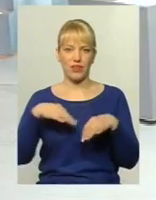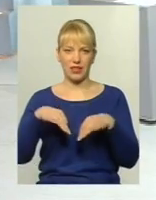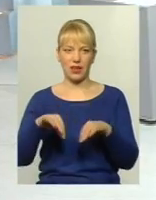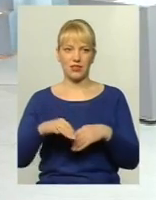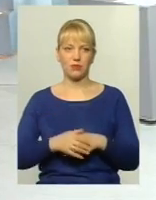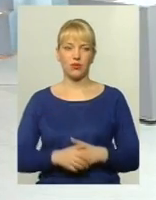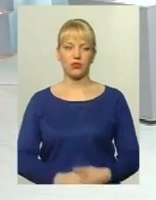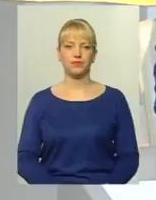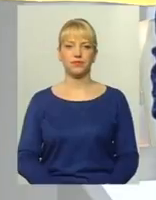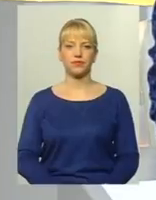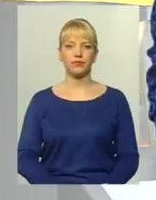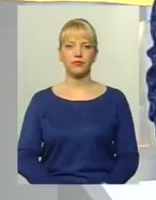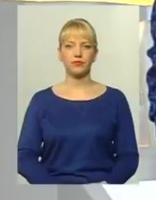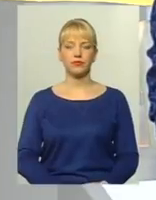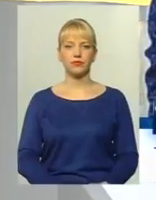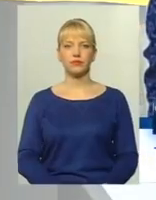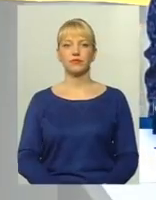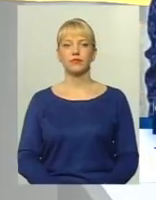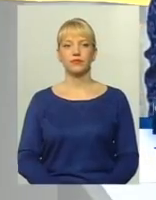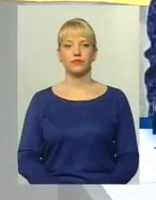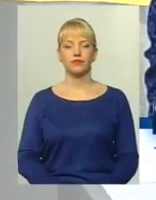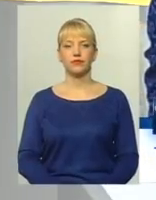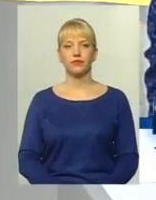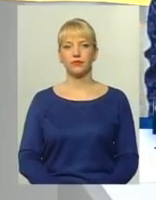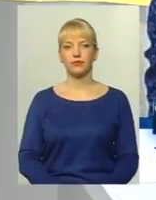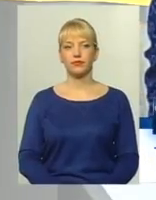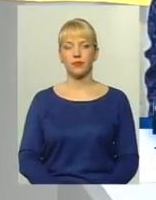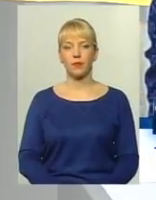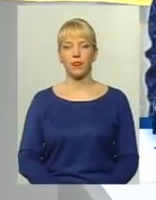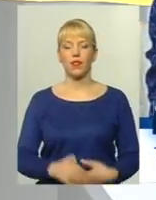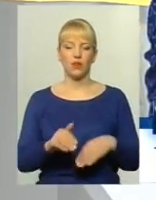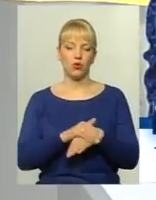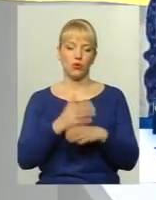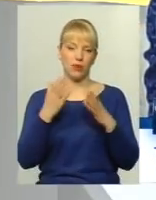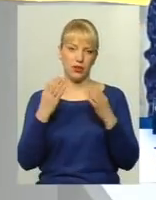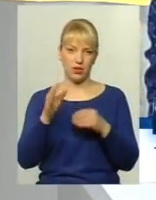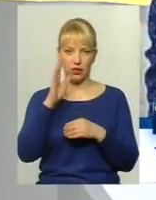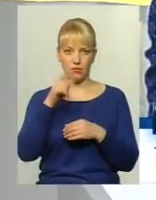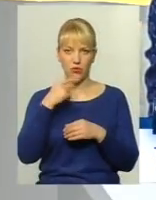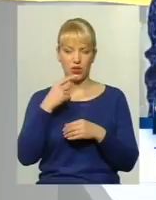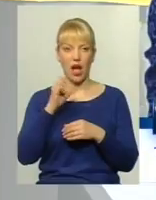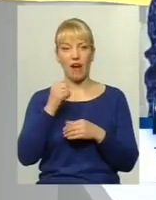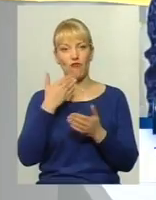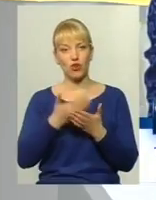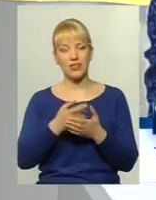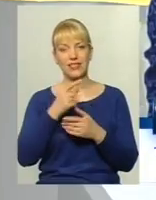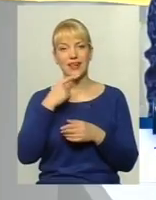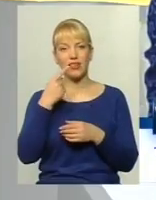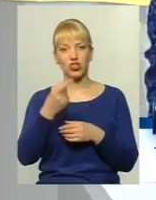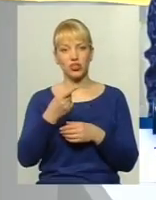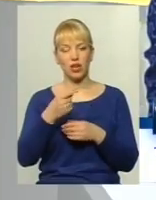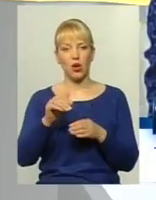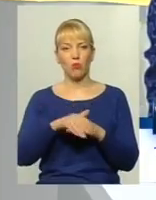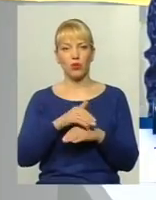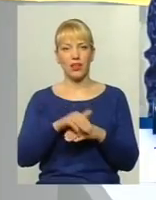насамперед звінки, будь ласка. Говоріть, будь ласка. Добрий день. Доброго здоров'я. Скажіть, будь ласка, такий